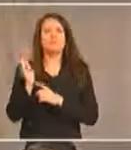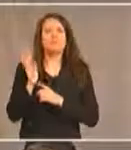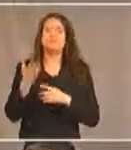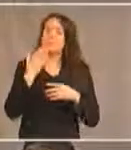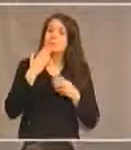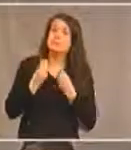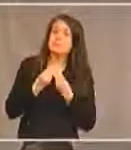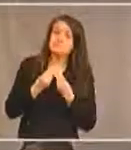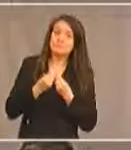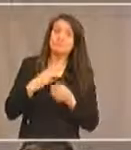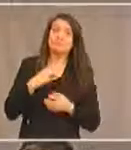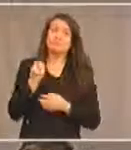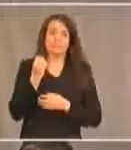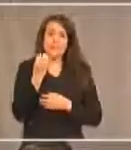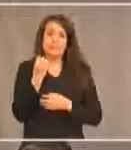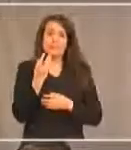J'ai 14 questions